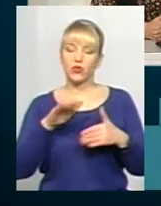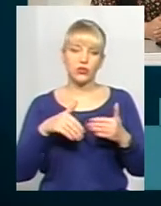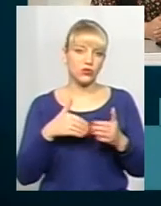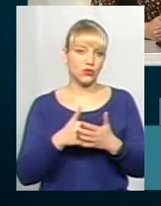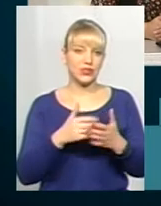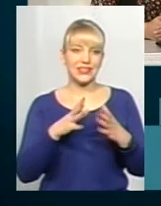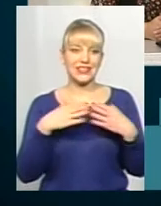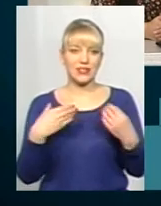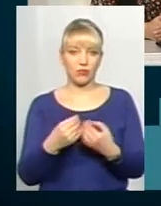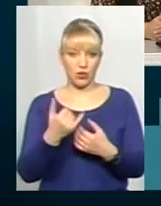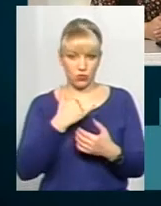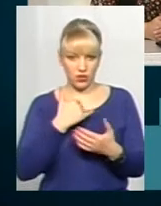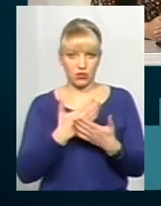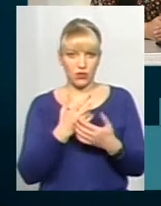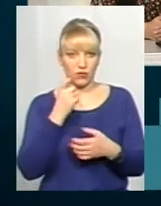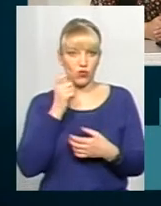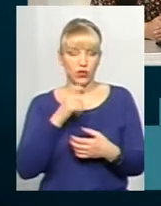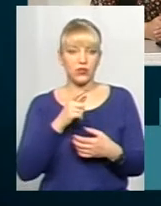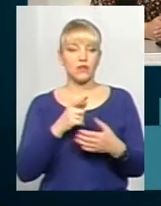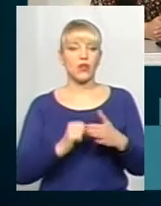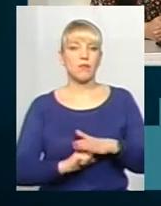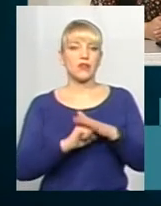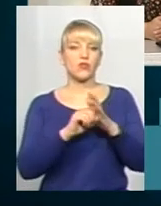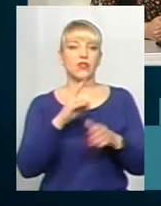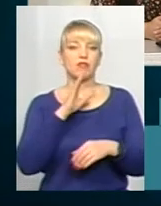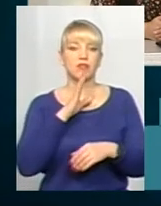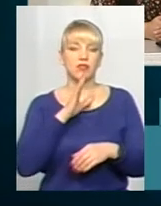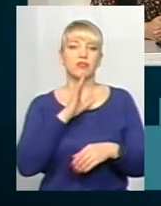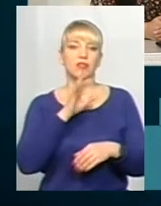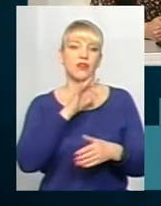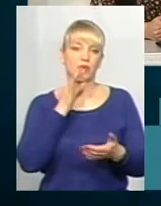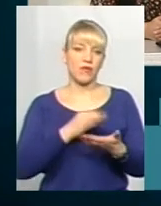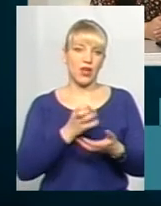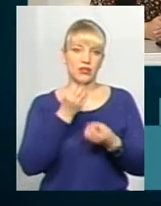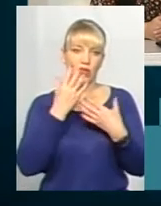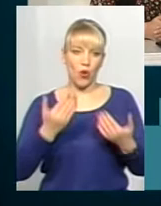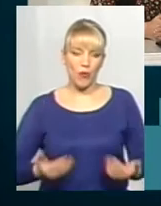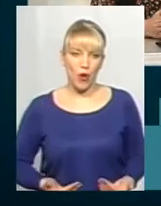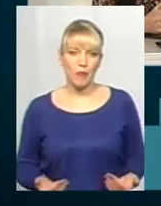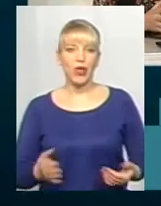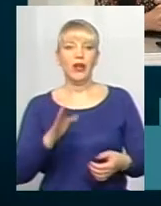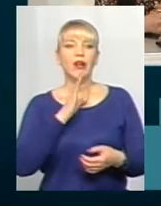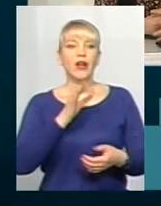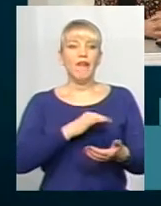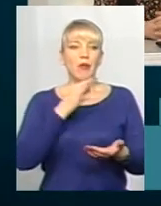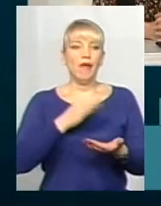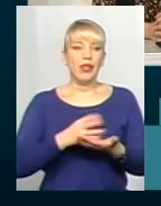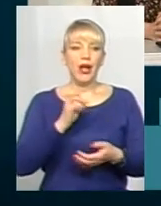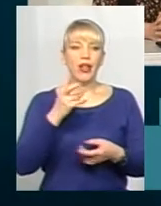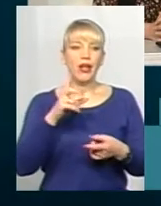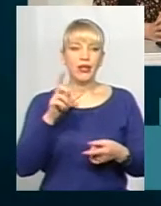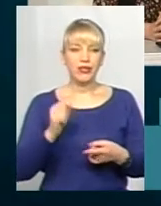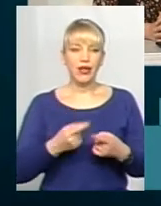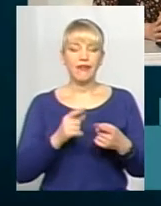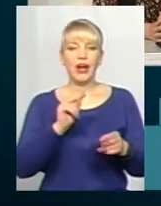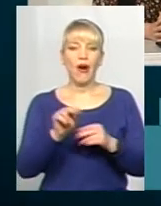наприклад, нас в українці, вона базується на жінці. Жінка відповідальна за добробут, жінка відповідальна за позитивний клімат